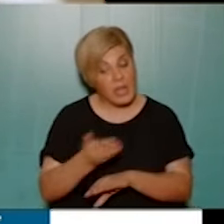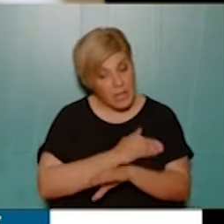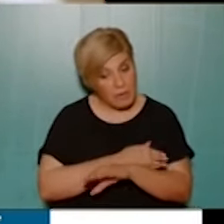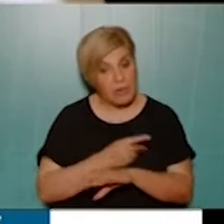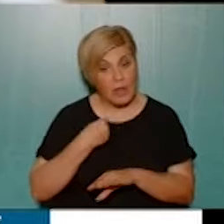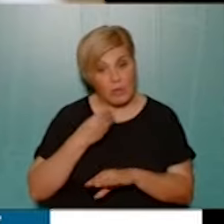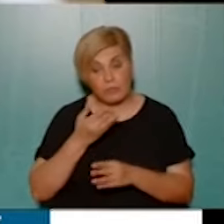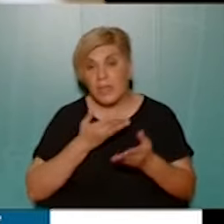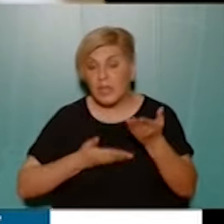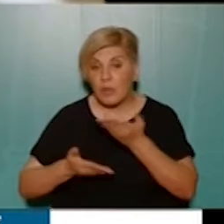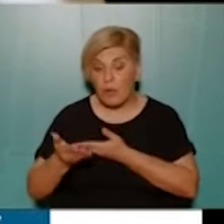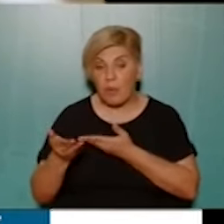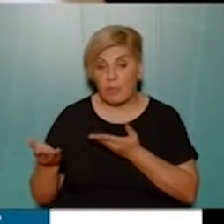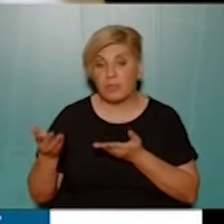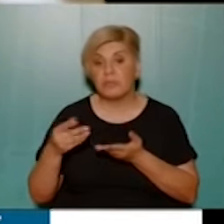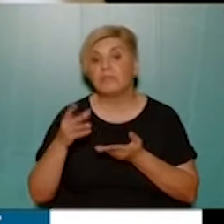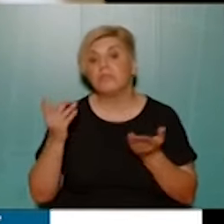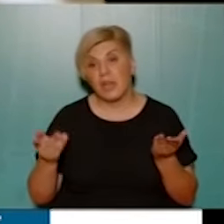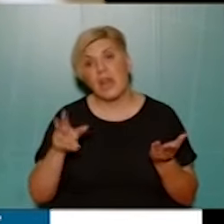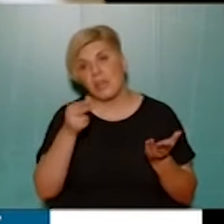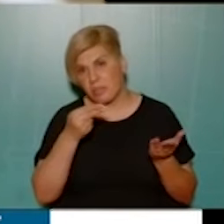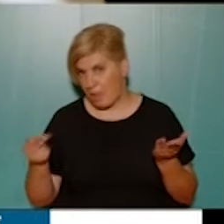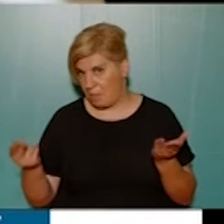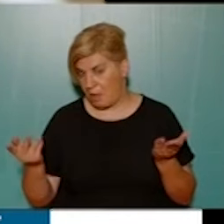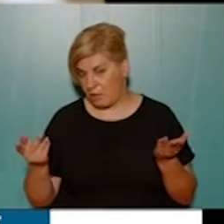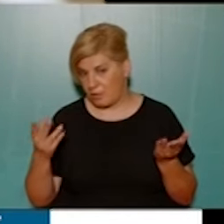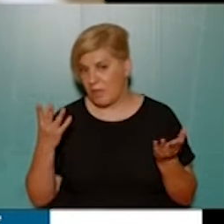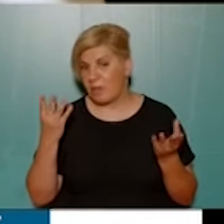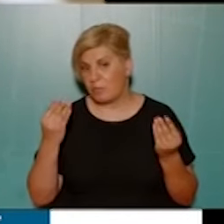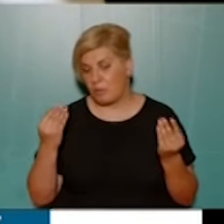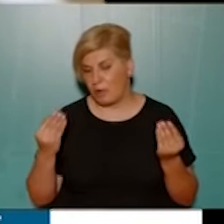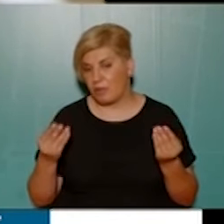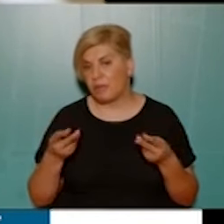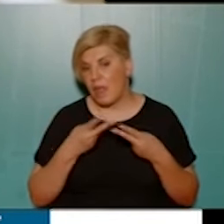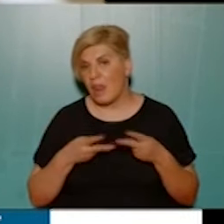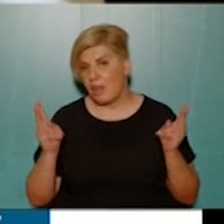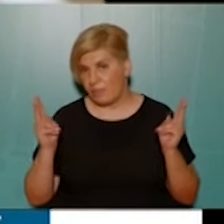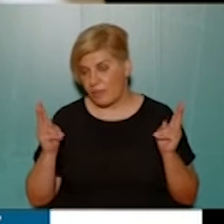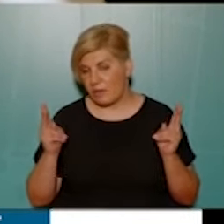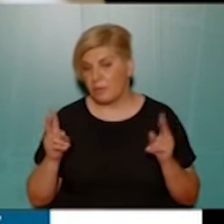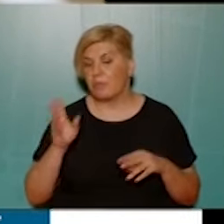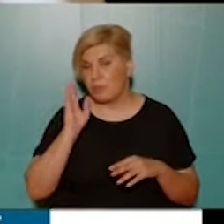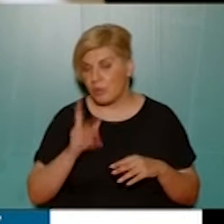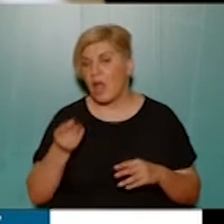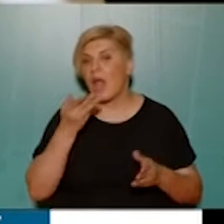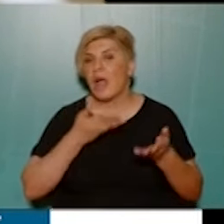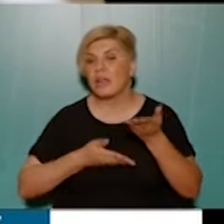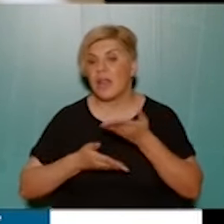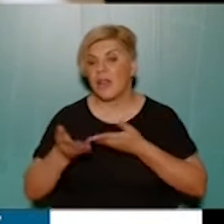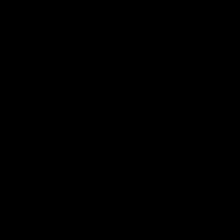και το να δώσουμε ένα άλλο οικόπέδο, που θα το δώσουμε και λοιπά, είναι ένα ζήτημα, δεν είναι και πολλά προφανώς στα ελεύθερα, που μπορούν να ανταλλάσσονται τόσο